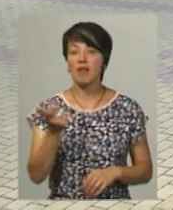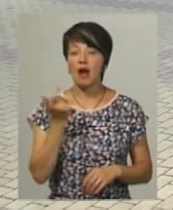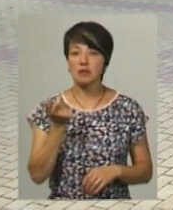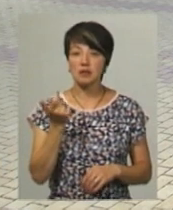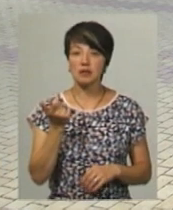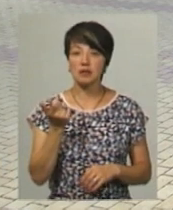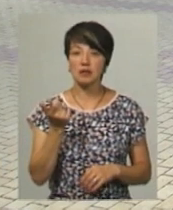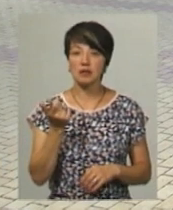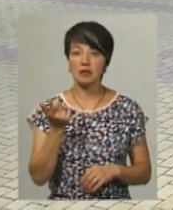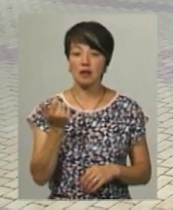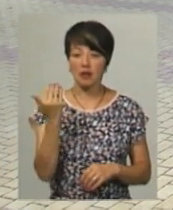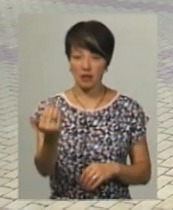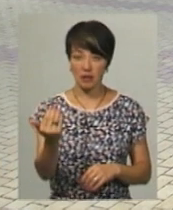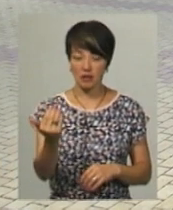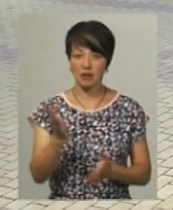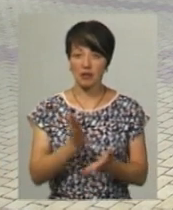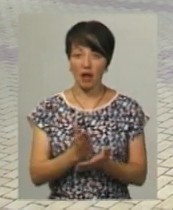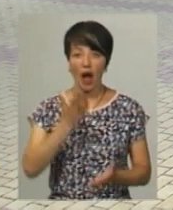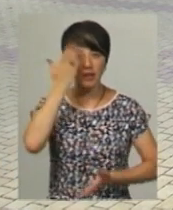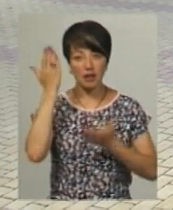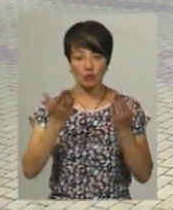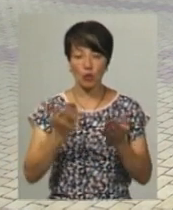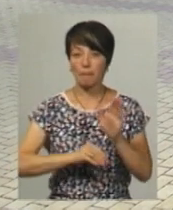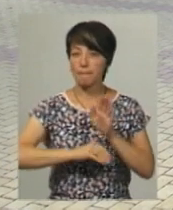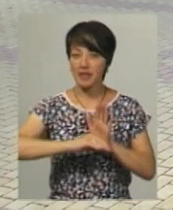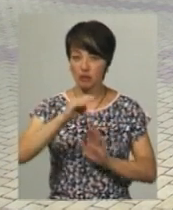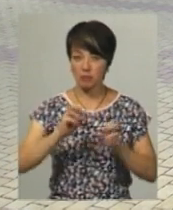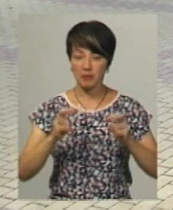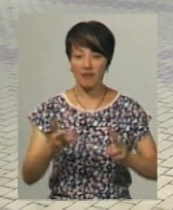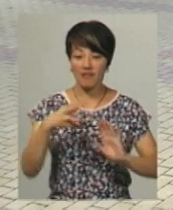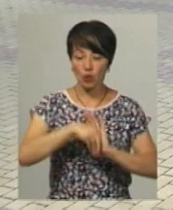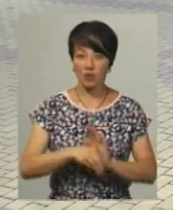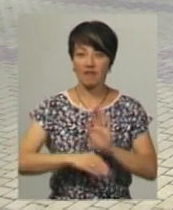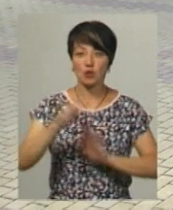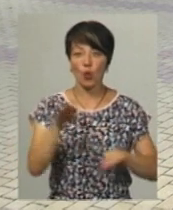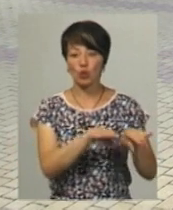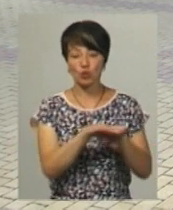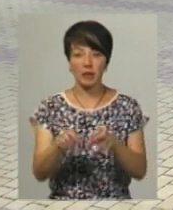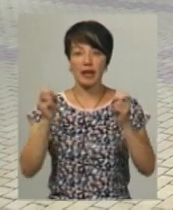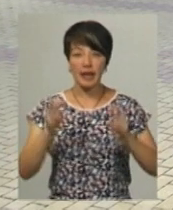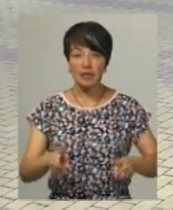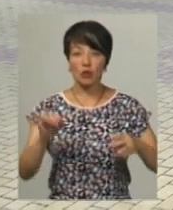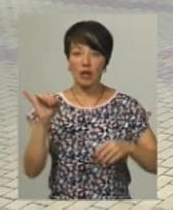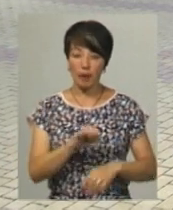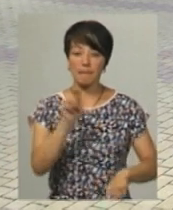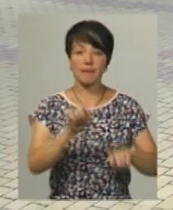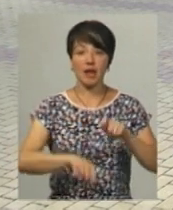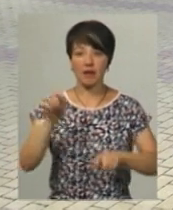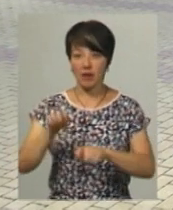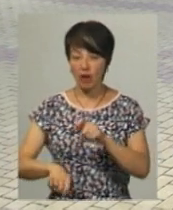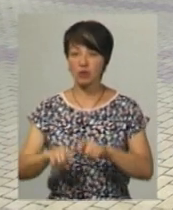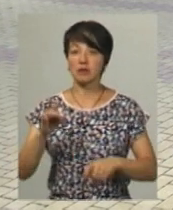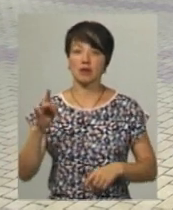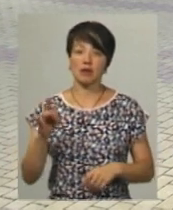Власники, на балансі яких перебувають атракціони підвищеної небезпеки, відносяться до високого ступеню ризику, і такі суб'єкти господарювання